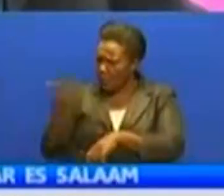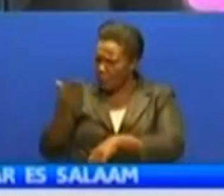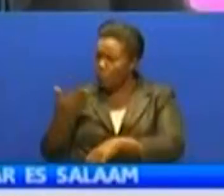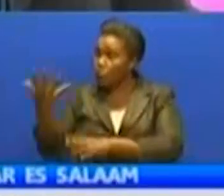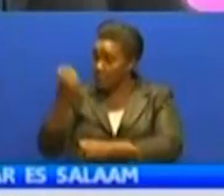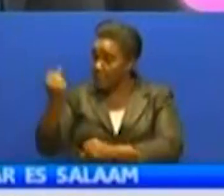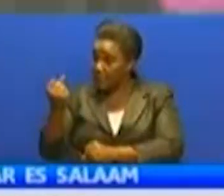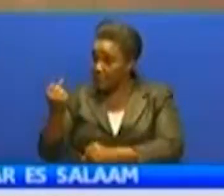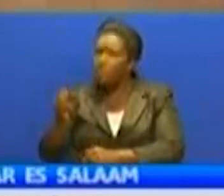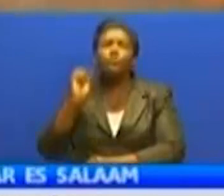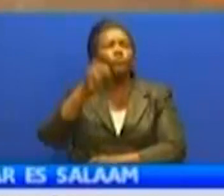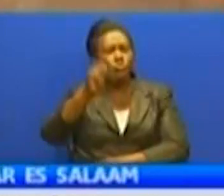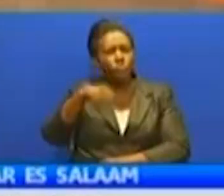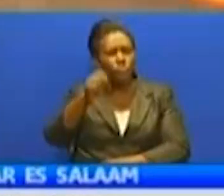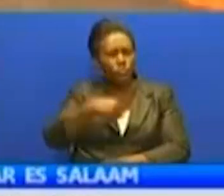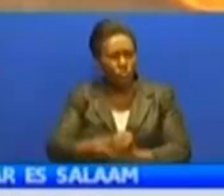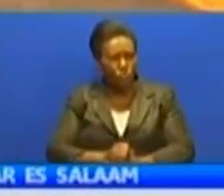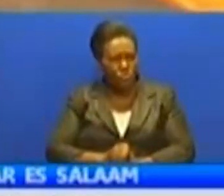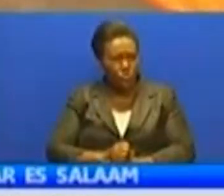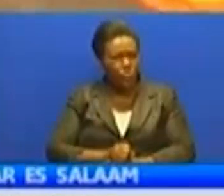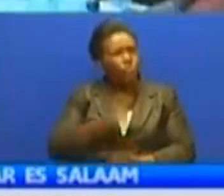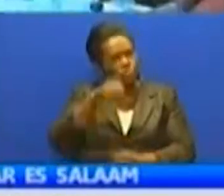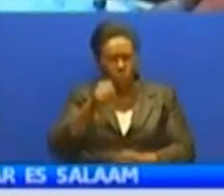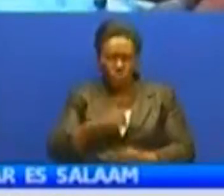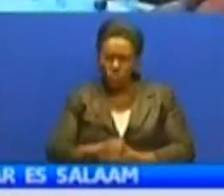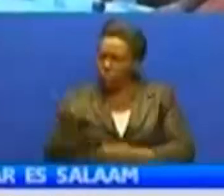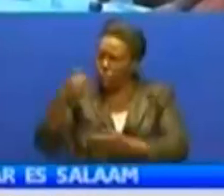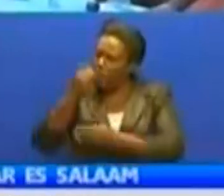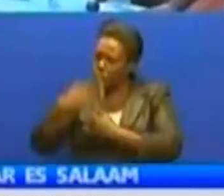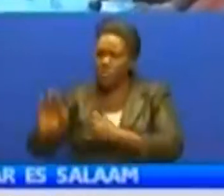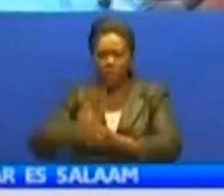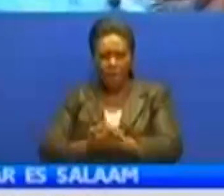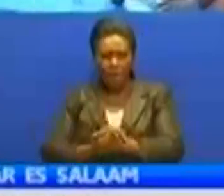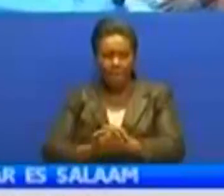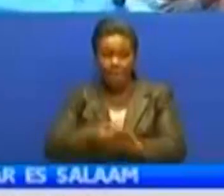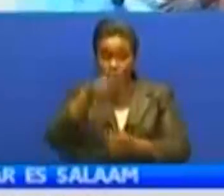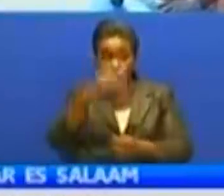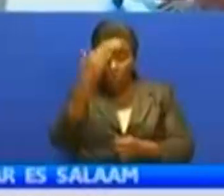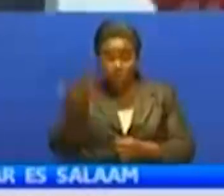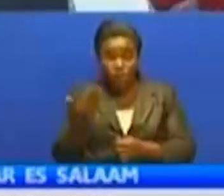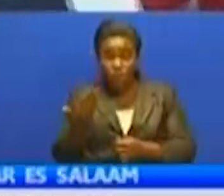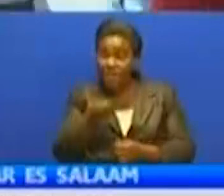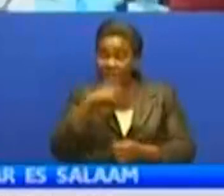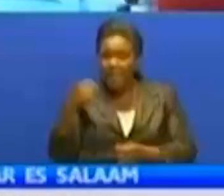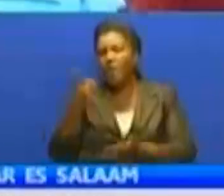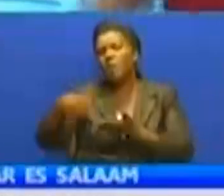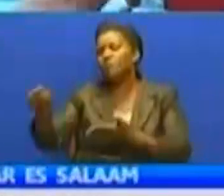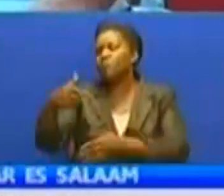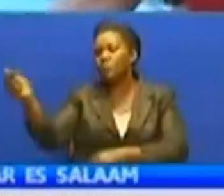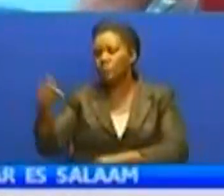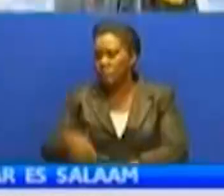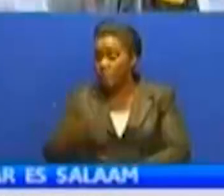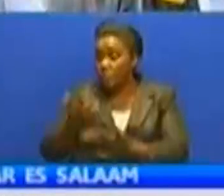inakua inapatika na mbubu ngini? E, inoza wakua, watu kachukua na kajia wakauza hape, msijuwe kama nyama. Mapelekea kwa mvano mtu ambaye hajui nyama,